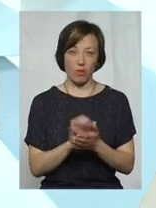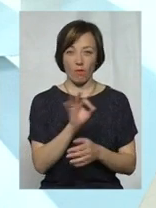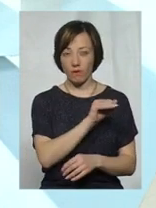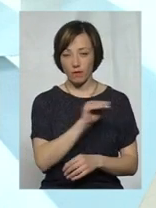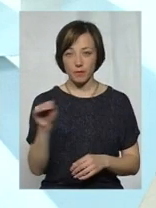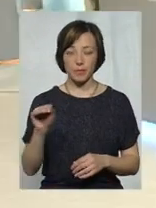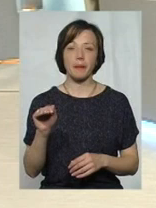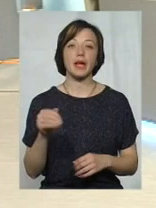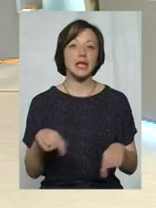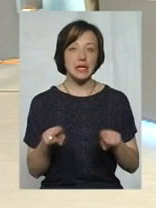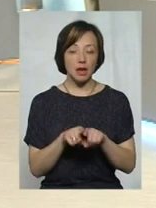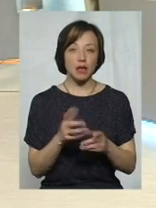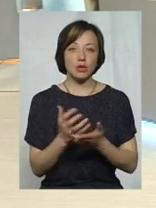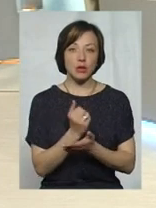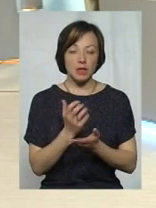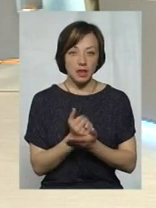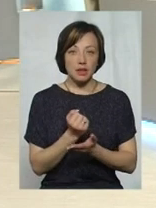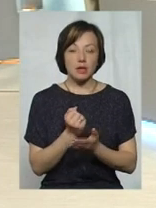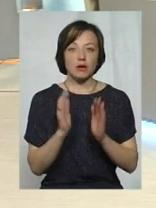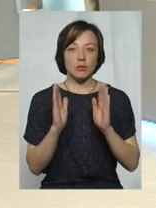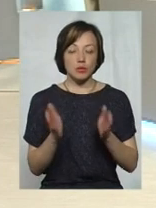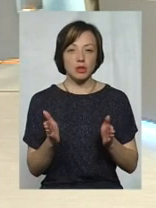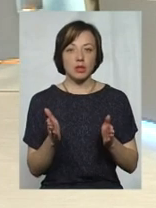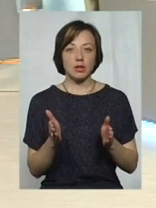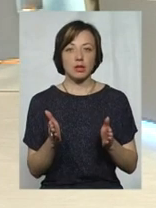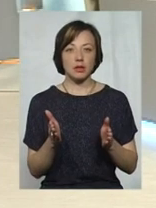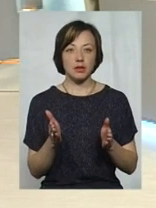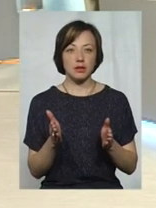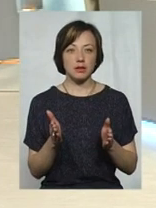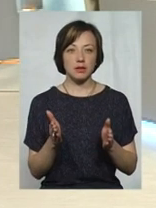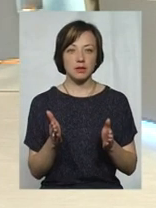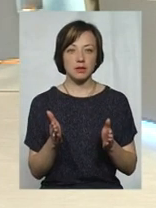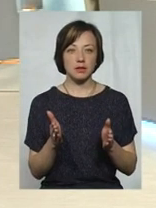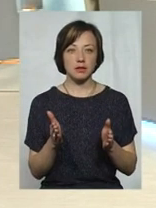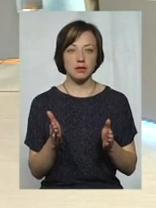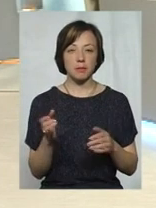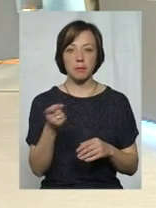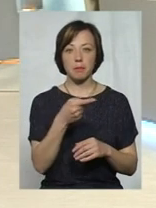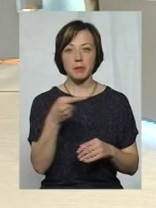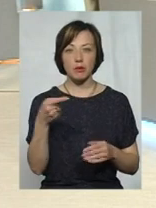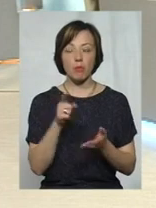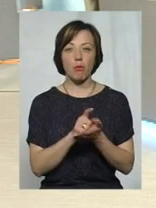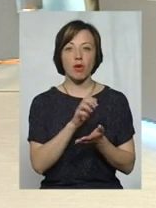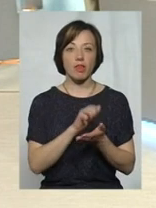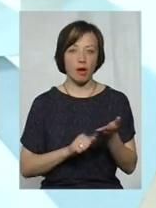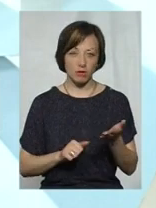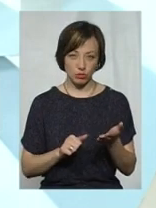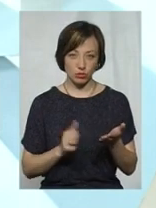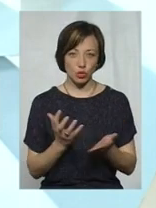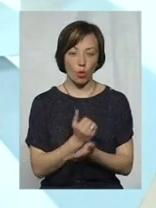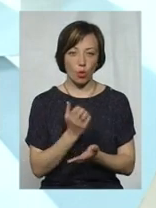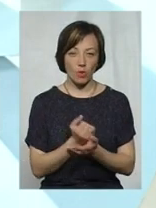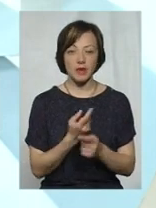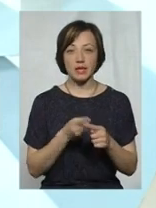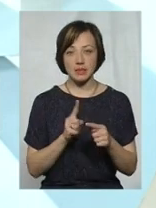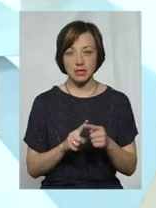то такий дохід при призначенні субсидії буде вже братися за мінусом податка з доходів фізичних осіб. А